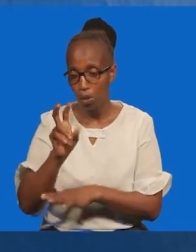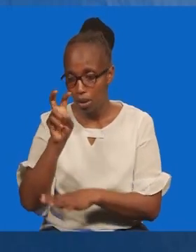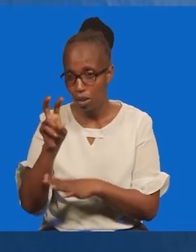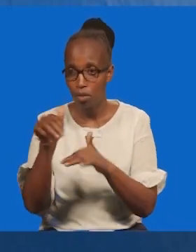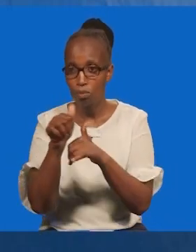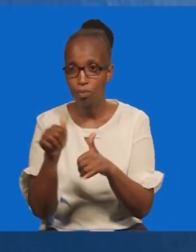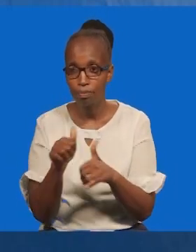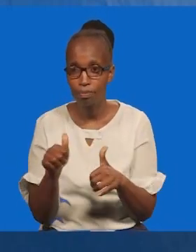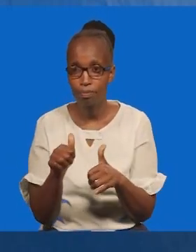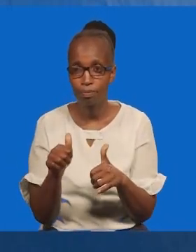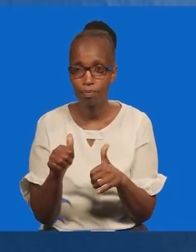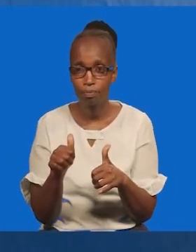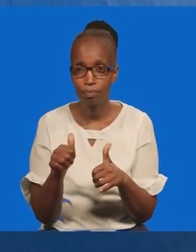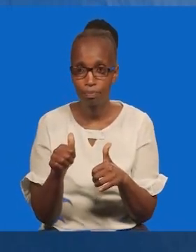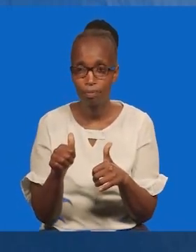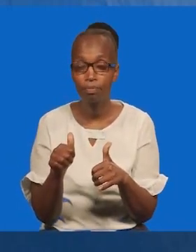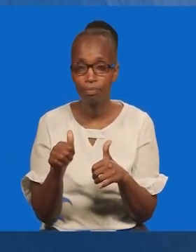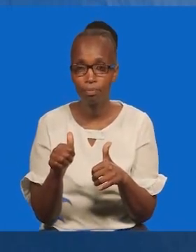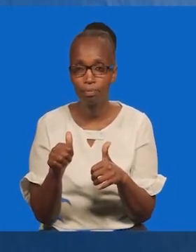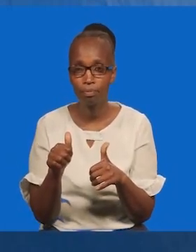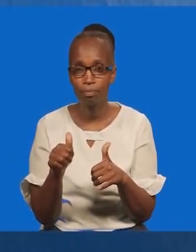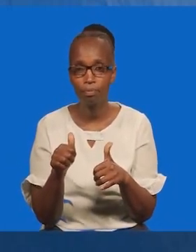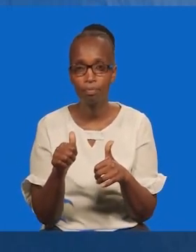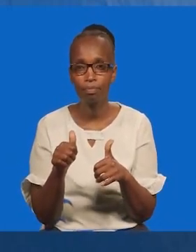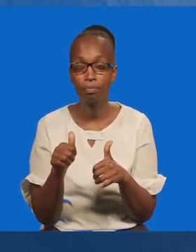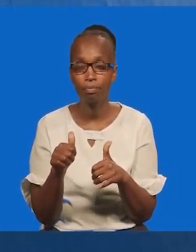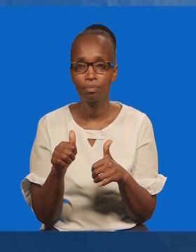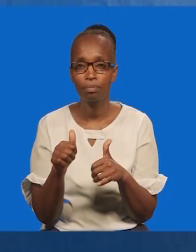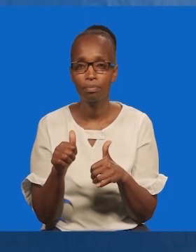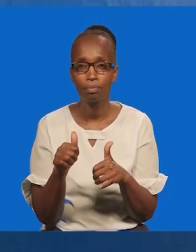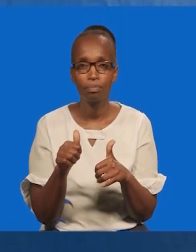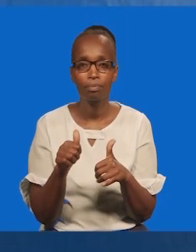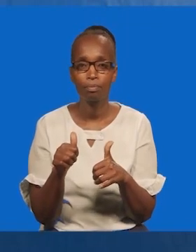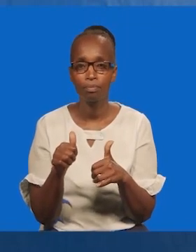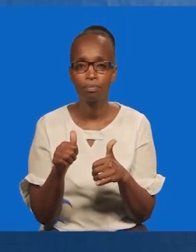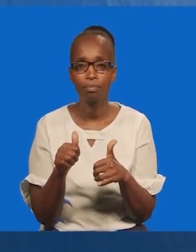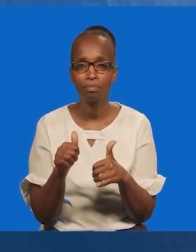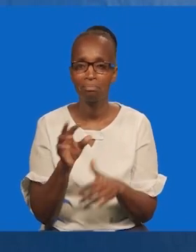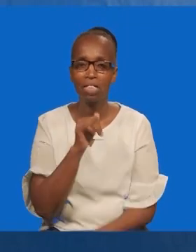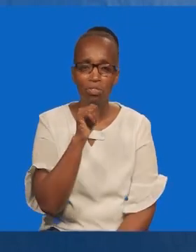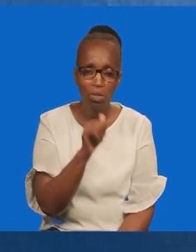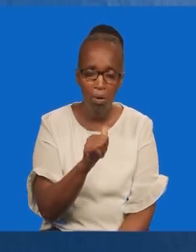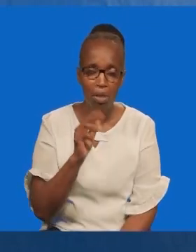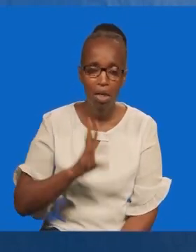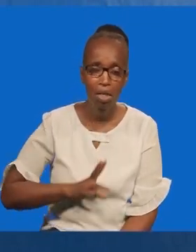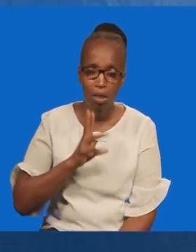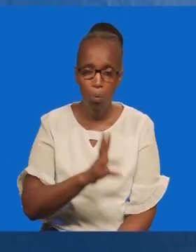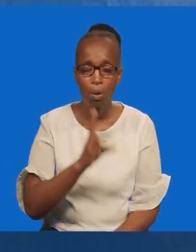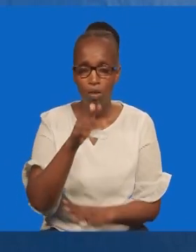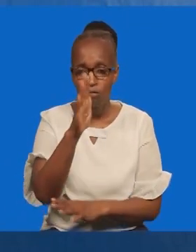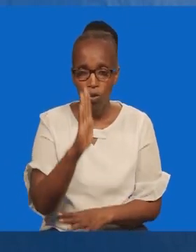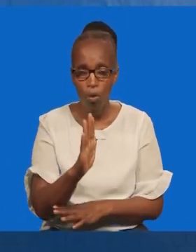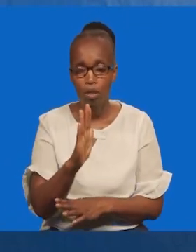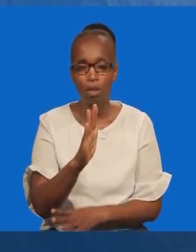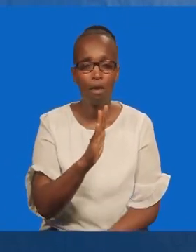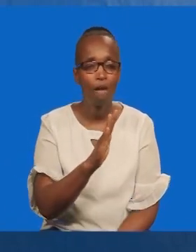Anaona. Na anataa kila mwanadamu awaza kufika binguni. Sii mapenzi ya